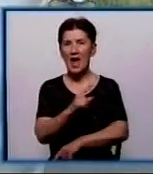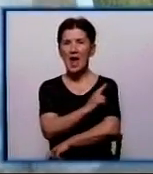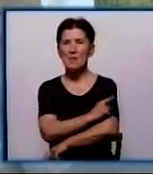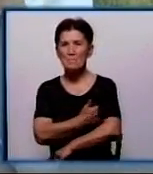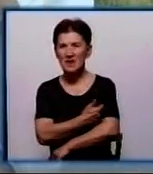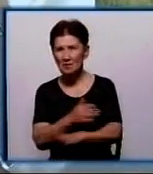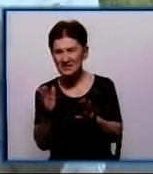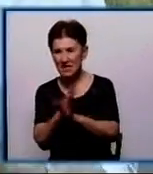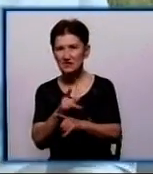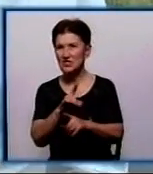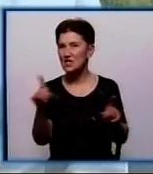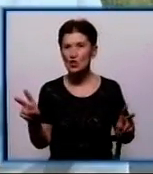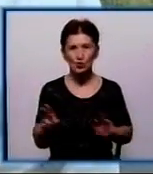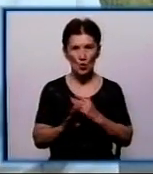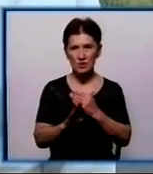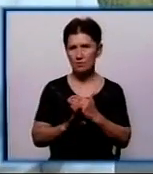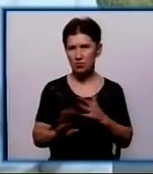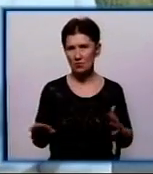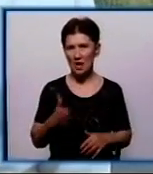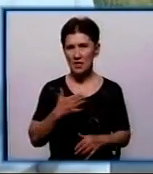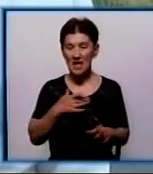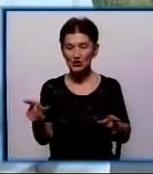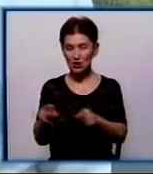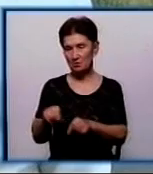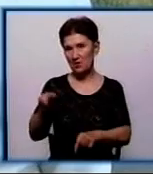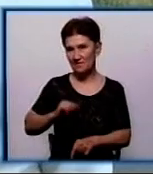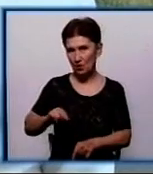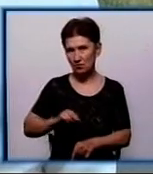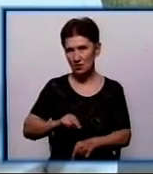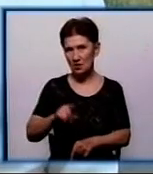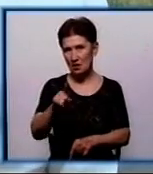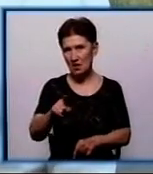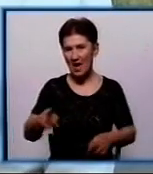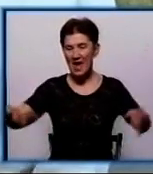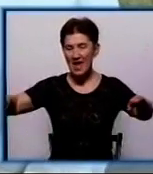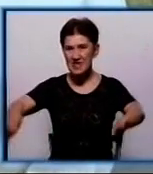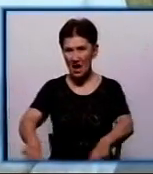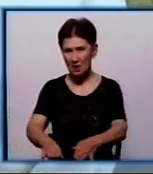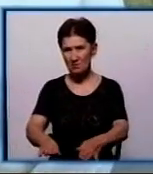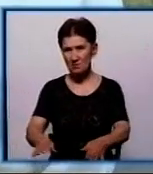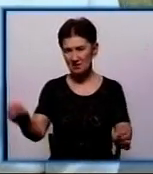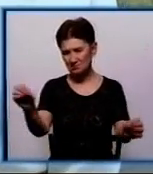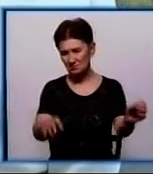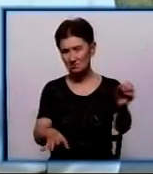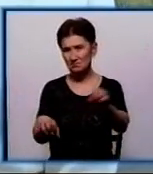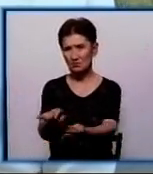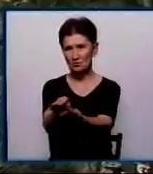ніякі служби нам не могли допомогти. Наші співробітники вийшли, викопали яму, щоб скласти і захоронити тварин.